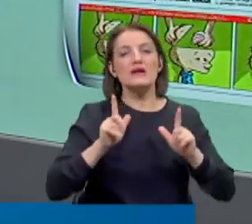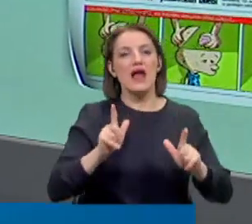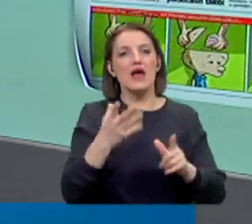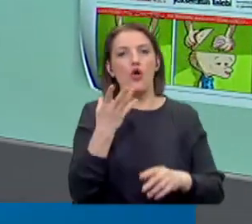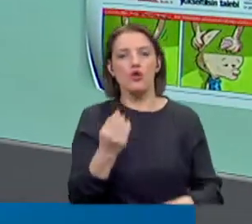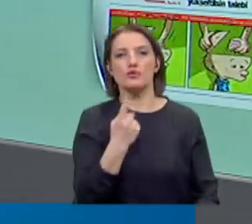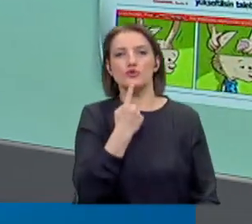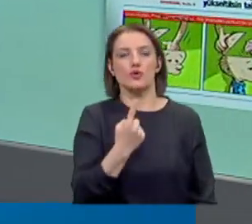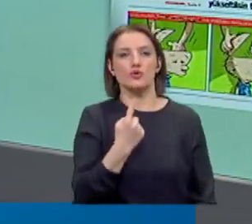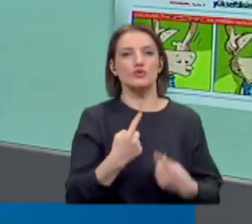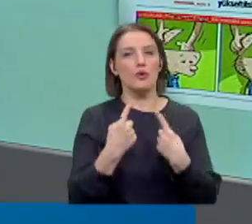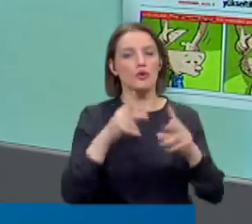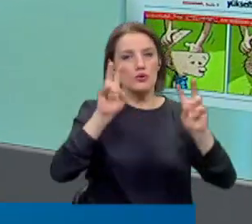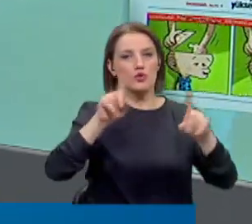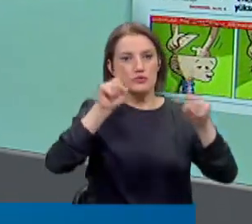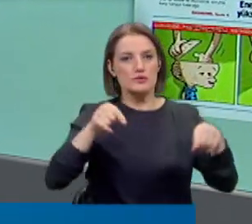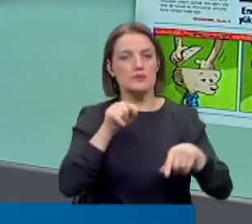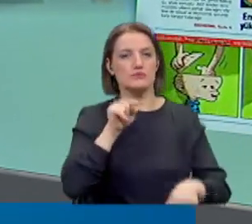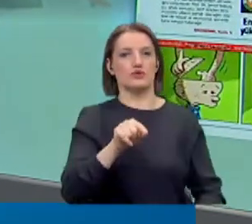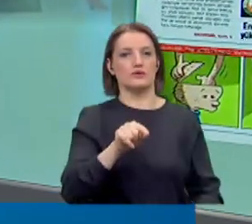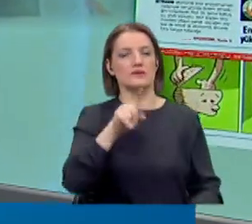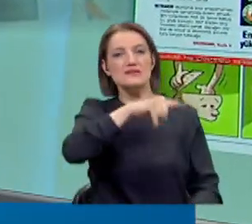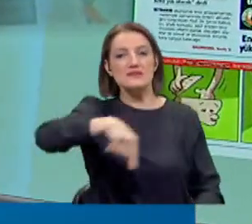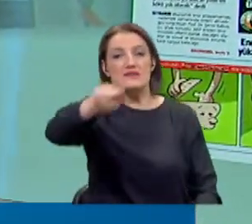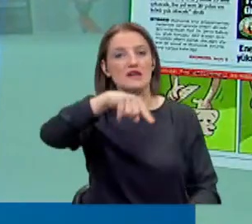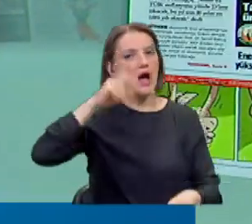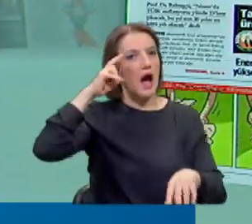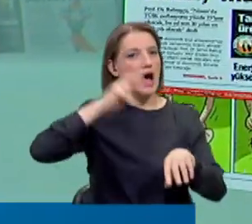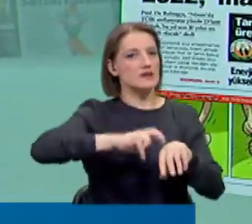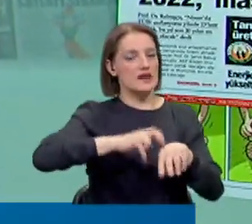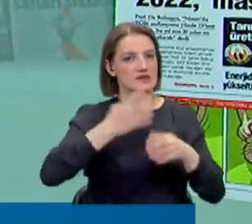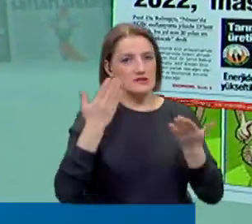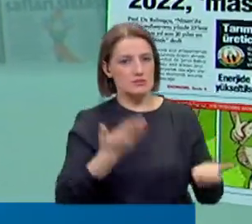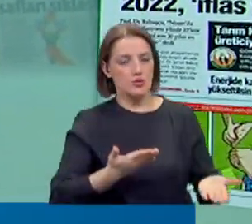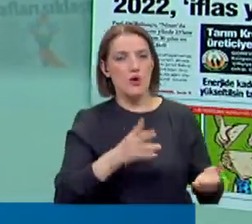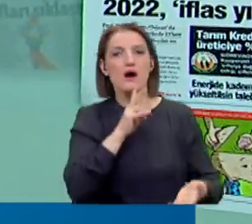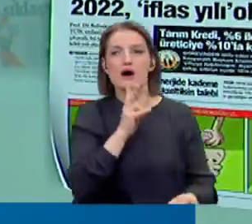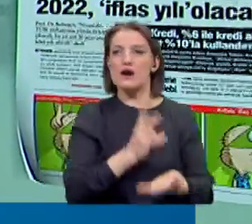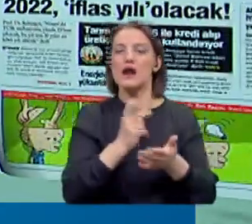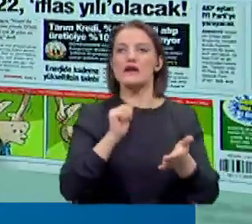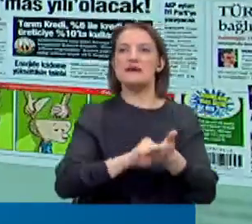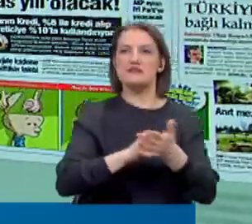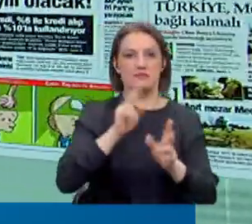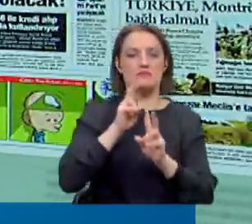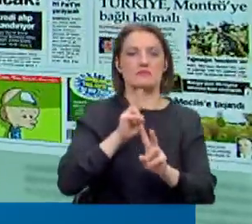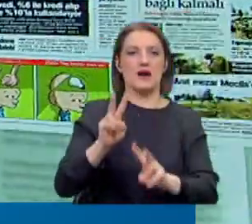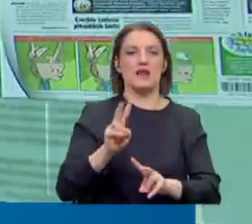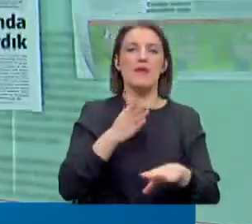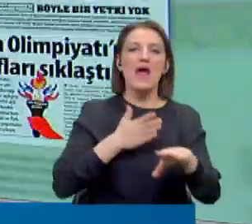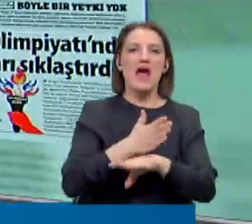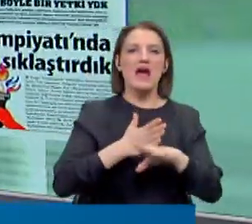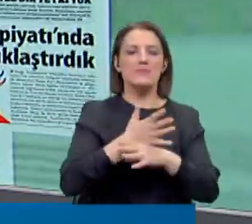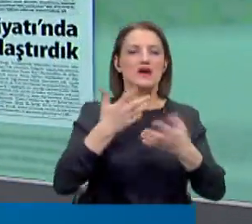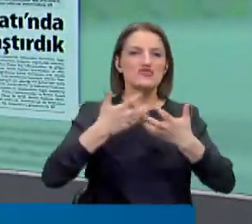gerektiğini söylediğimiz konu bu. Sizin de hatırlattığınız bu. Bir gelelim mi Karar Gazetesi'ne? Karar Gazetesi'nde ekmek